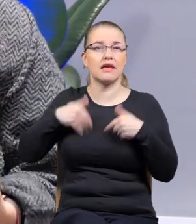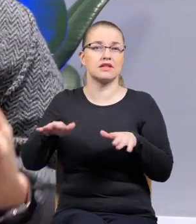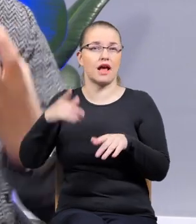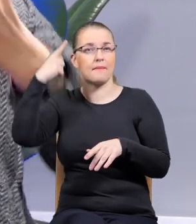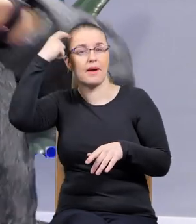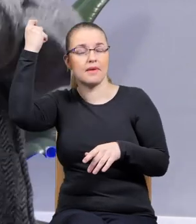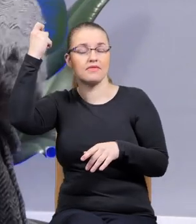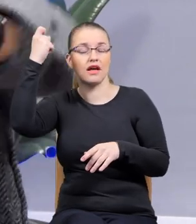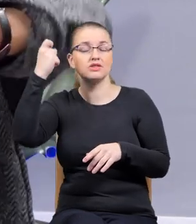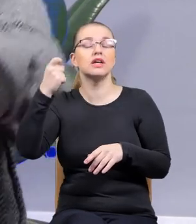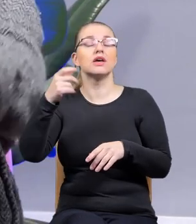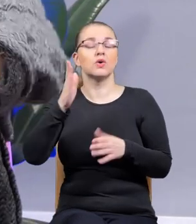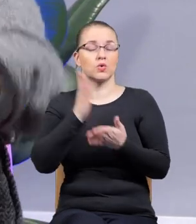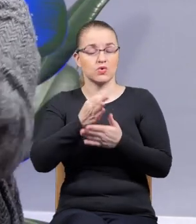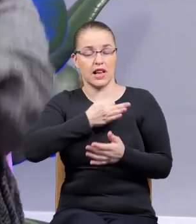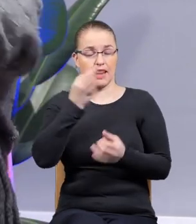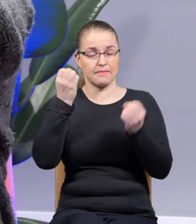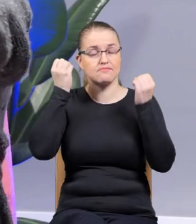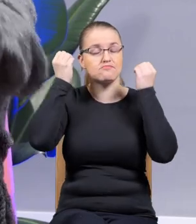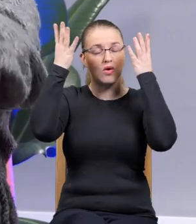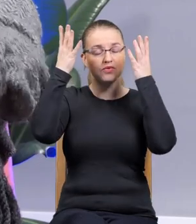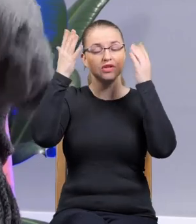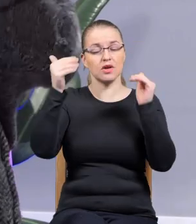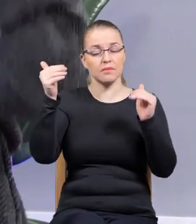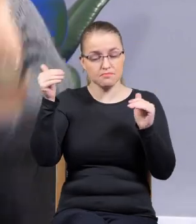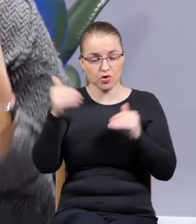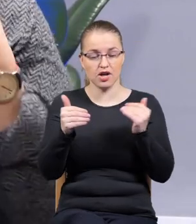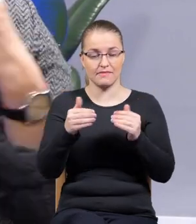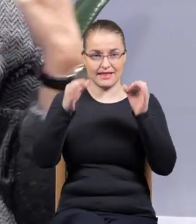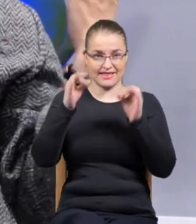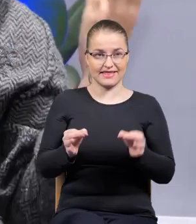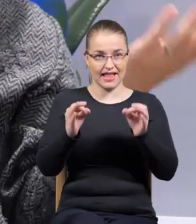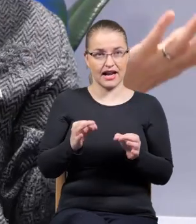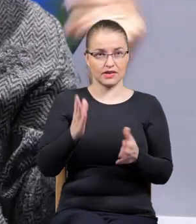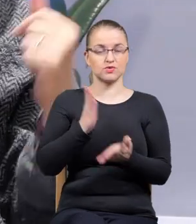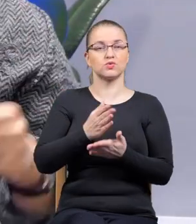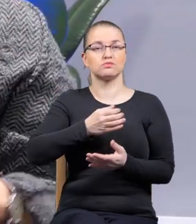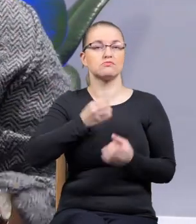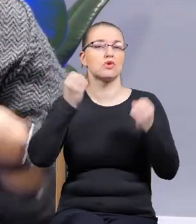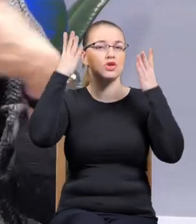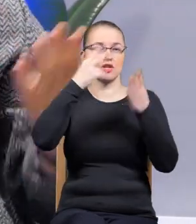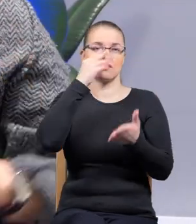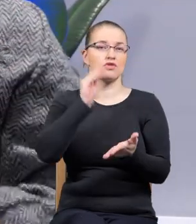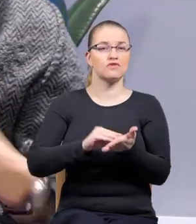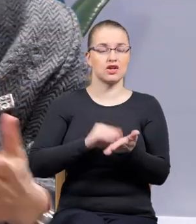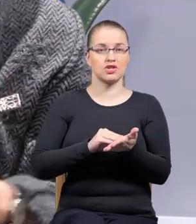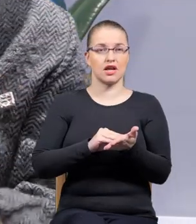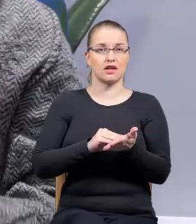się mądrzejsi o to i umiemy jakby przejść do przyszłości, mądrzejsi o to doświadczenie, które